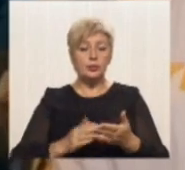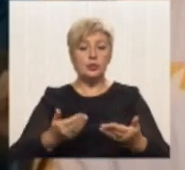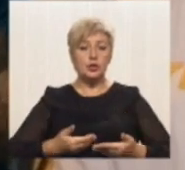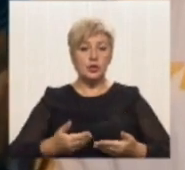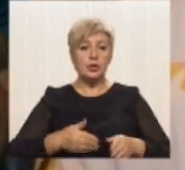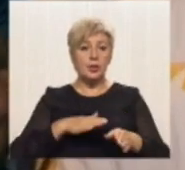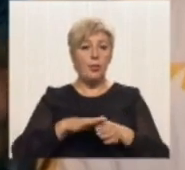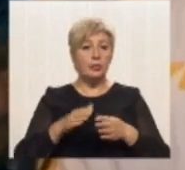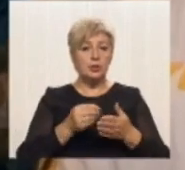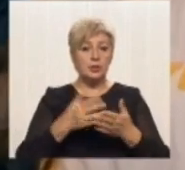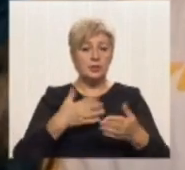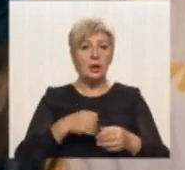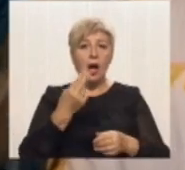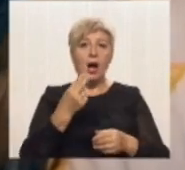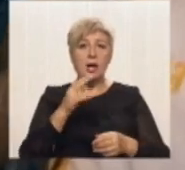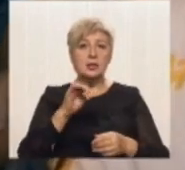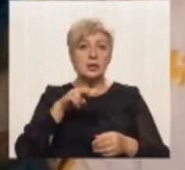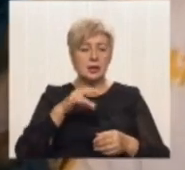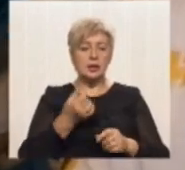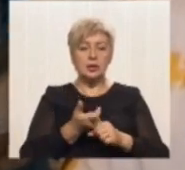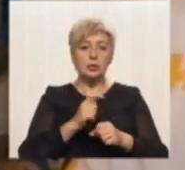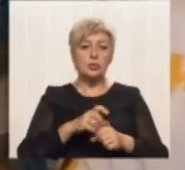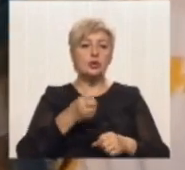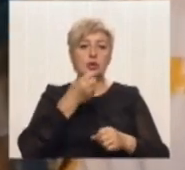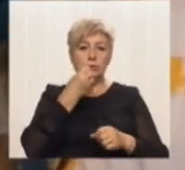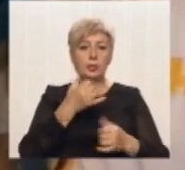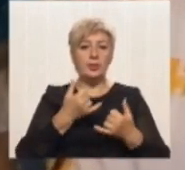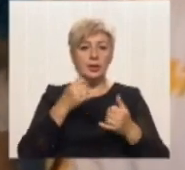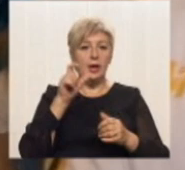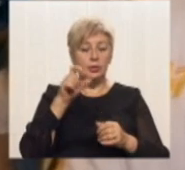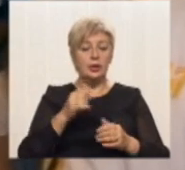цілі. А цілі дуже добре для людини, бо без мети нема життя.